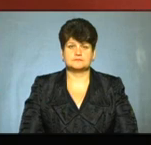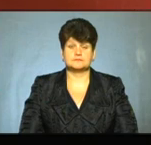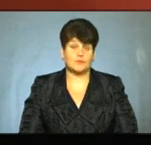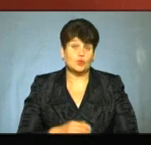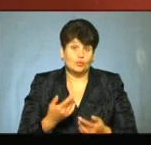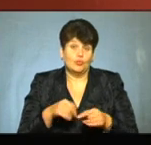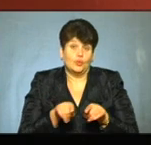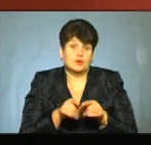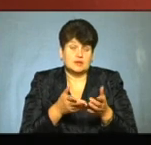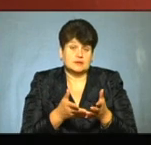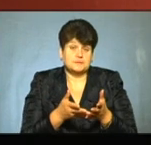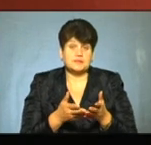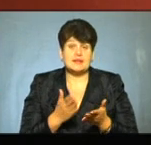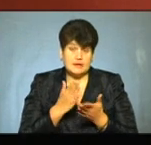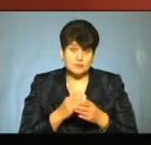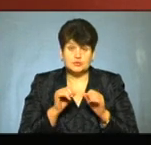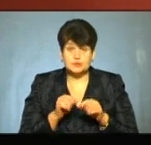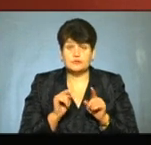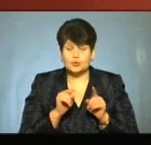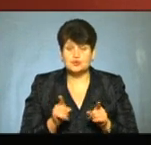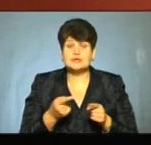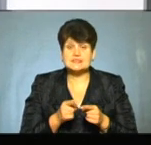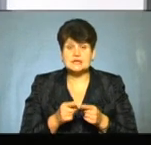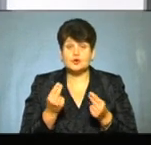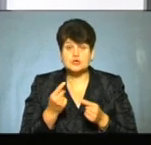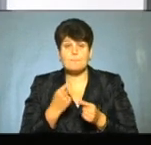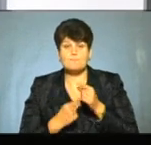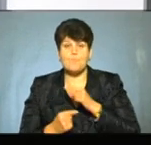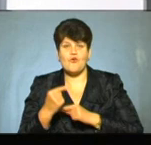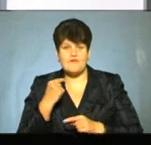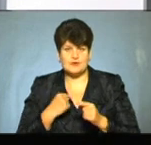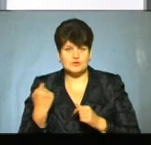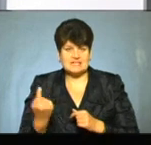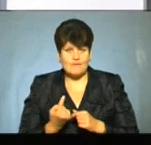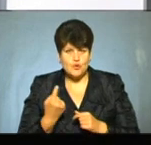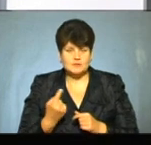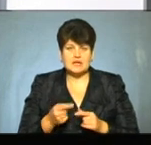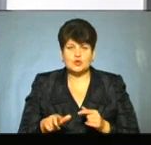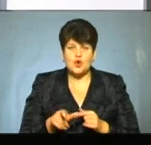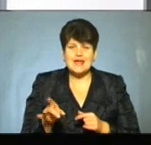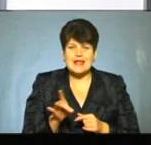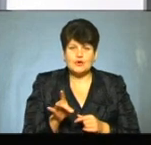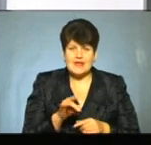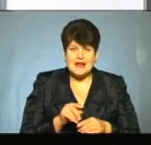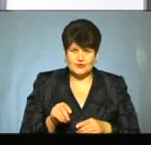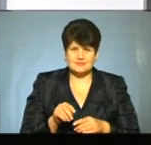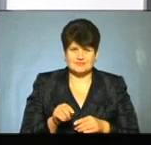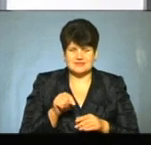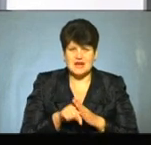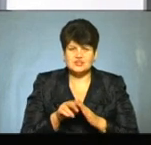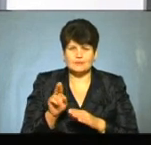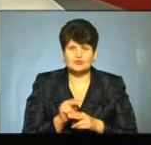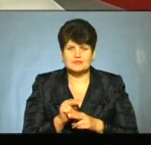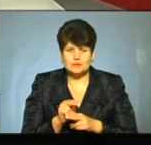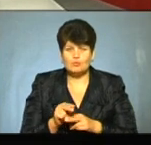Ну, отож, власне, все-таки є ймовірність того, що ці гроші повернуться назад в область і дороги регіонального значення будуть відремонтовані, і,